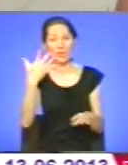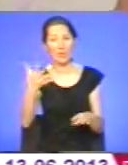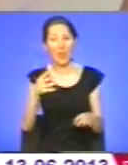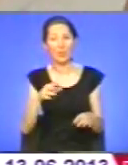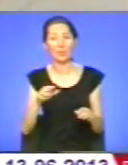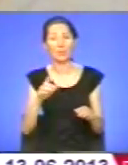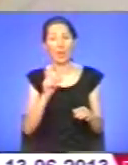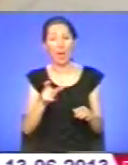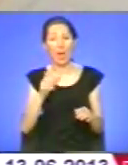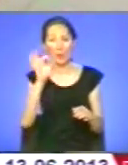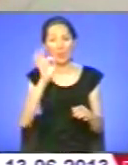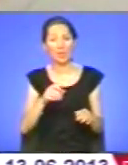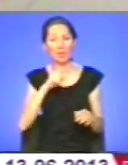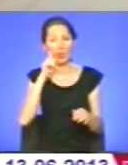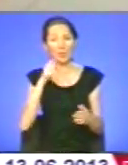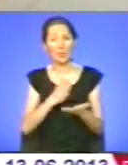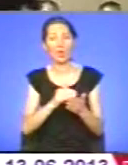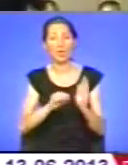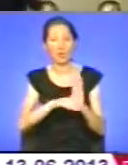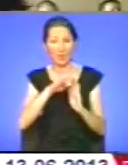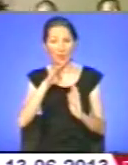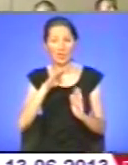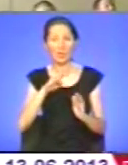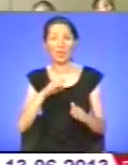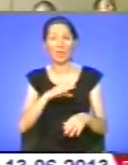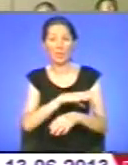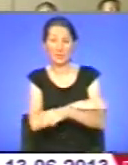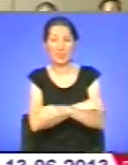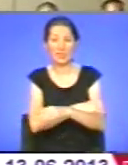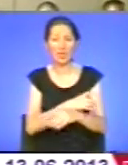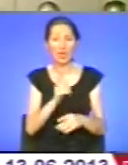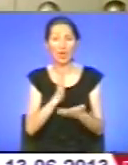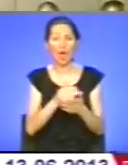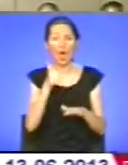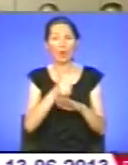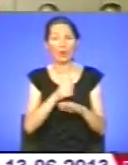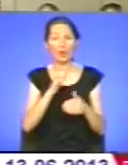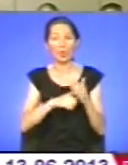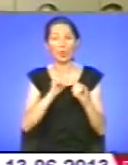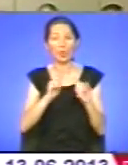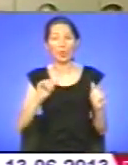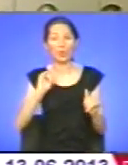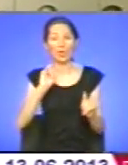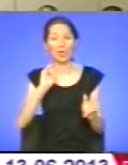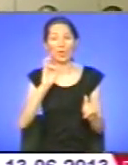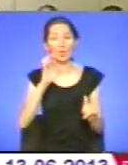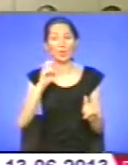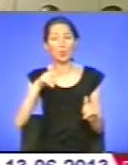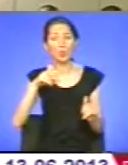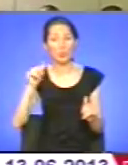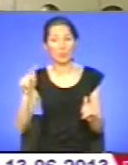артеріальний тиск, який є основною причиною розвитку інсульту. За статистикою, 40% дорослого населення в Україні